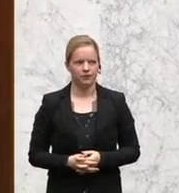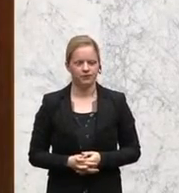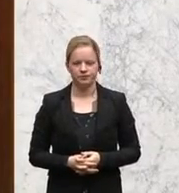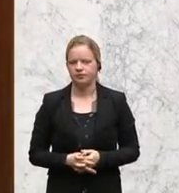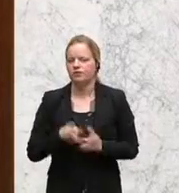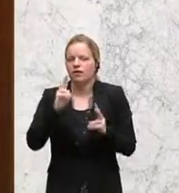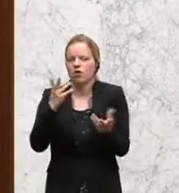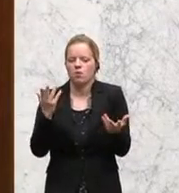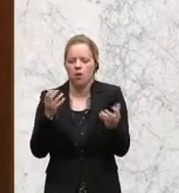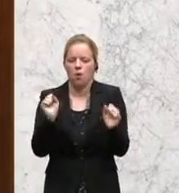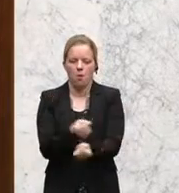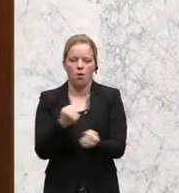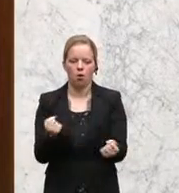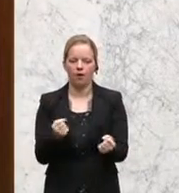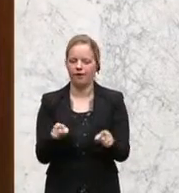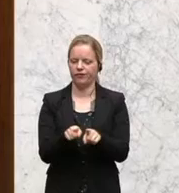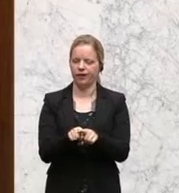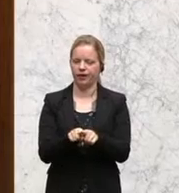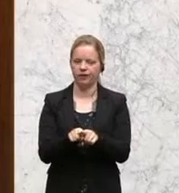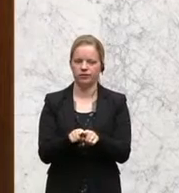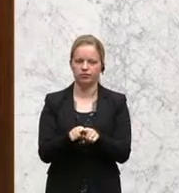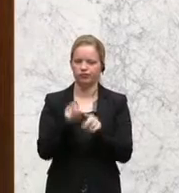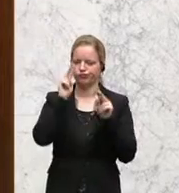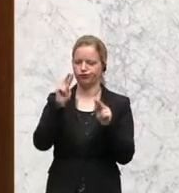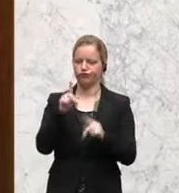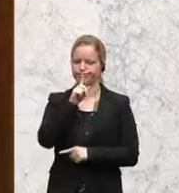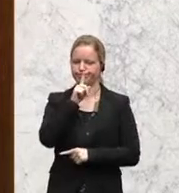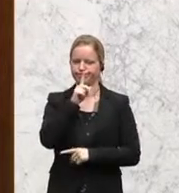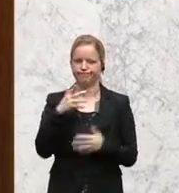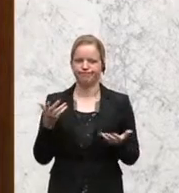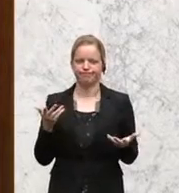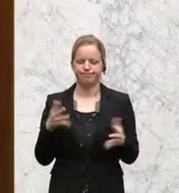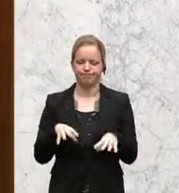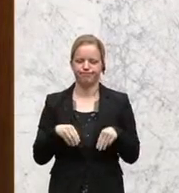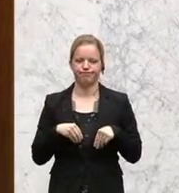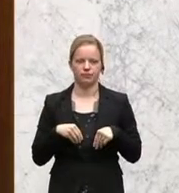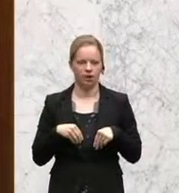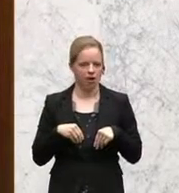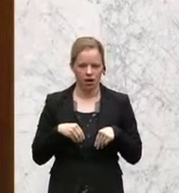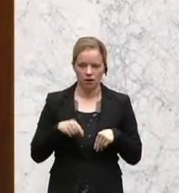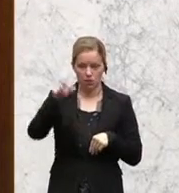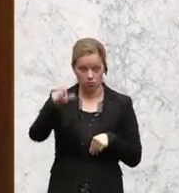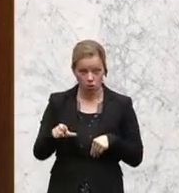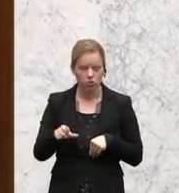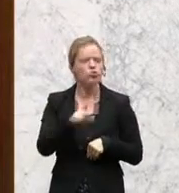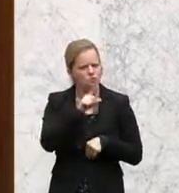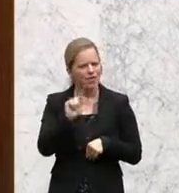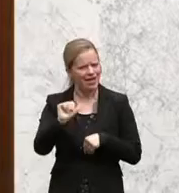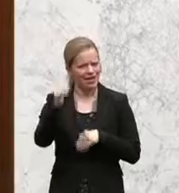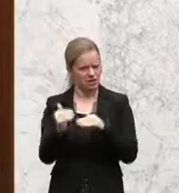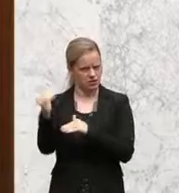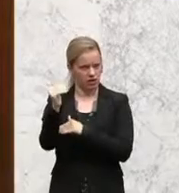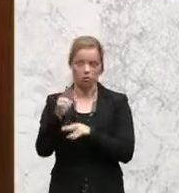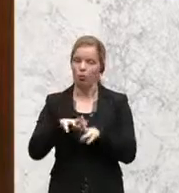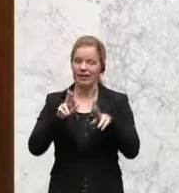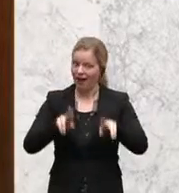dass wir stillschweigend akzeptieren, dass Leute, die auch wenn nur in der ersten Instanz und noch nicht rechtskräftig, aber in